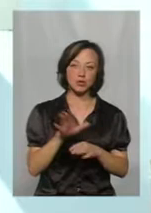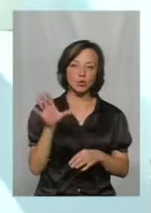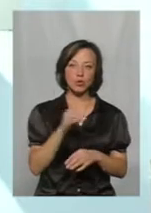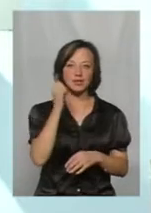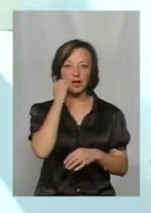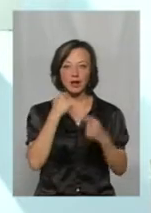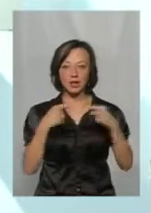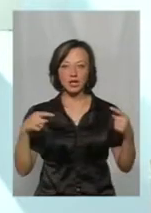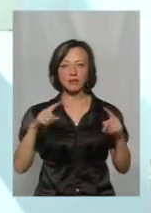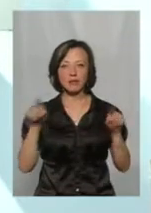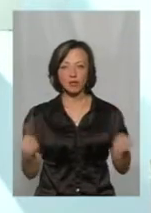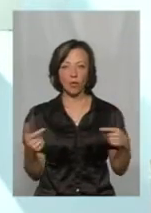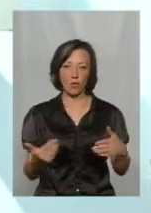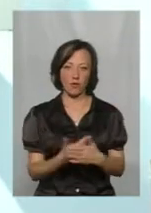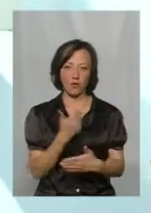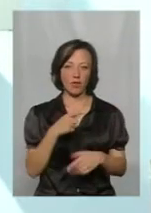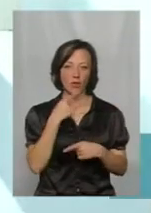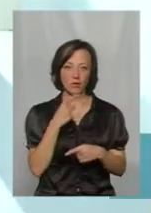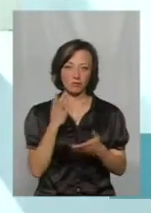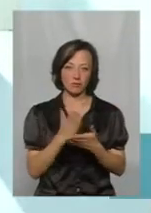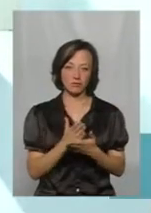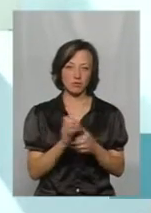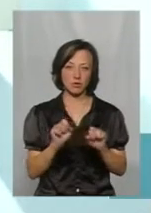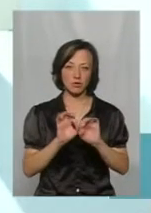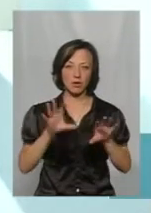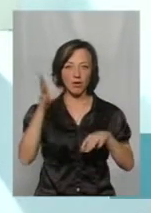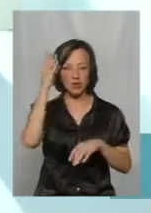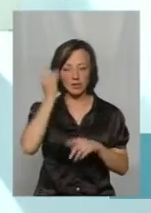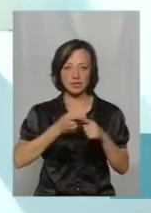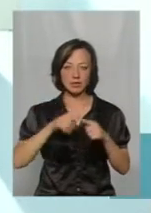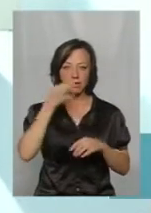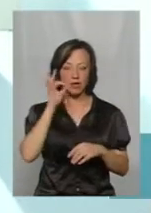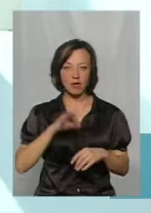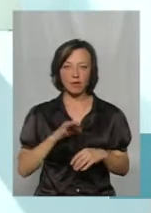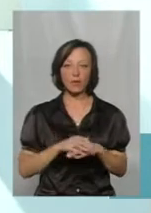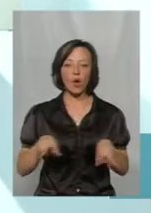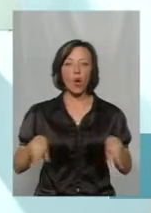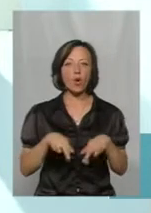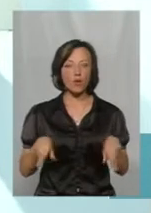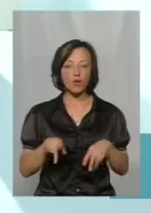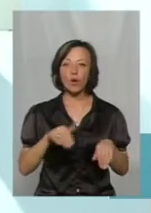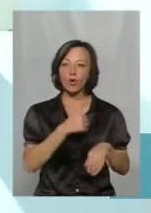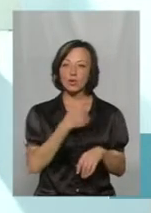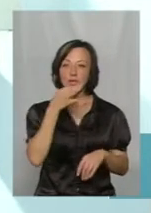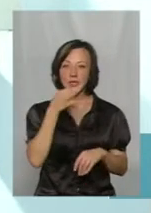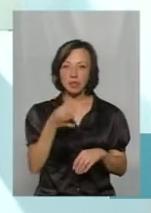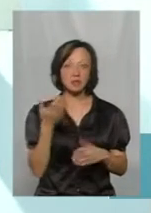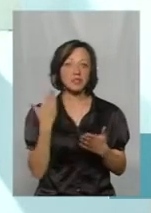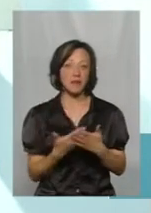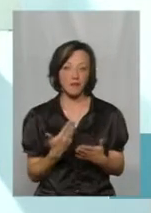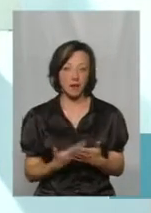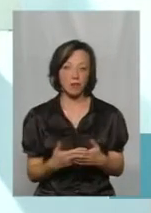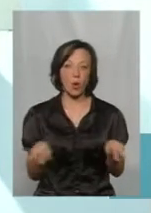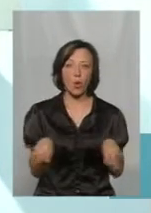щось творити, то це я про це не буду говорити. тут нас можна оволодіти цими навиками. Хореографія. Хочу дуже відмітити. От здавалось би,